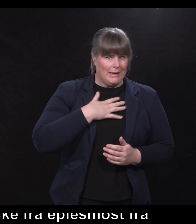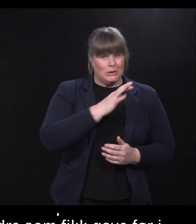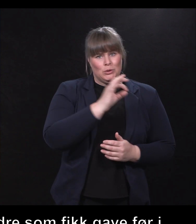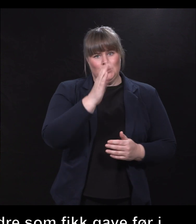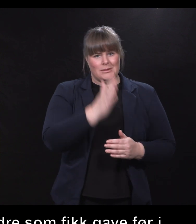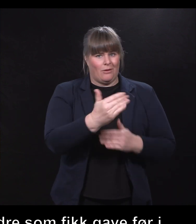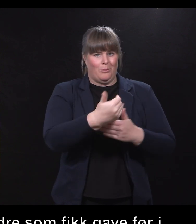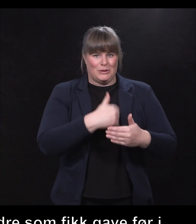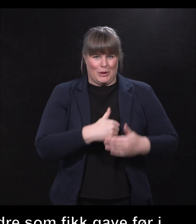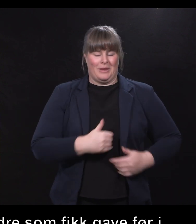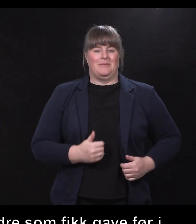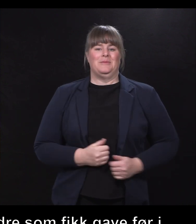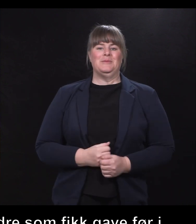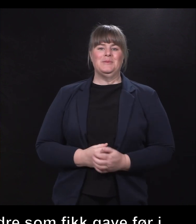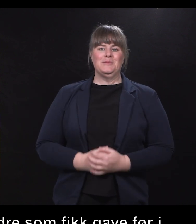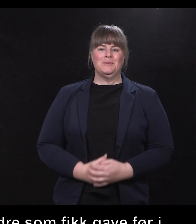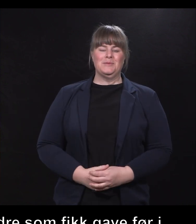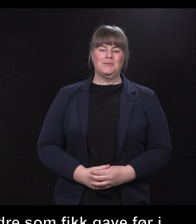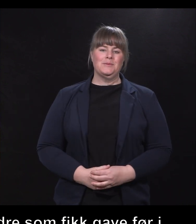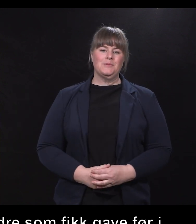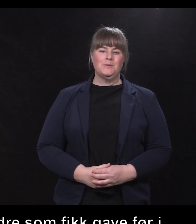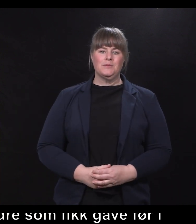De tre foredragsholdene, takk for å gå av scenen.